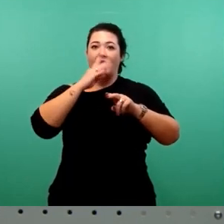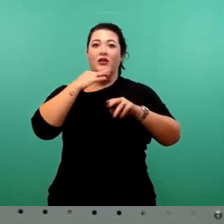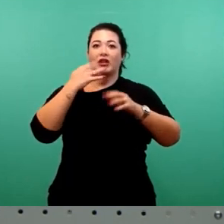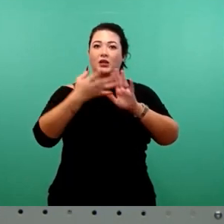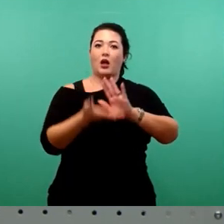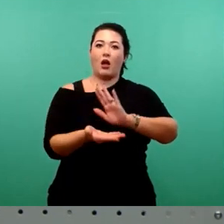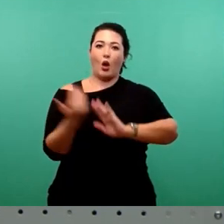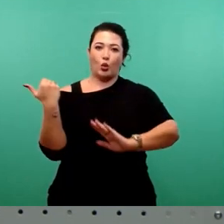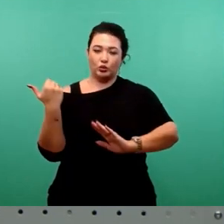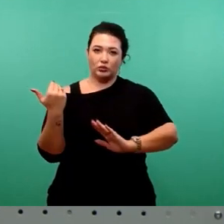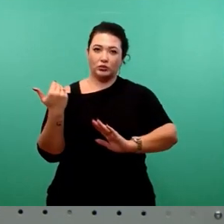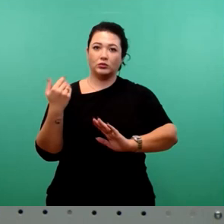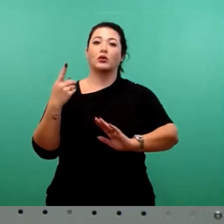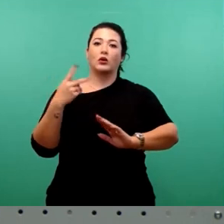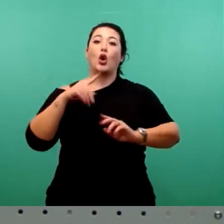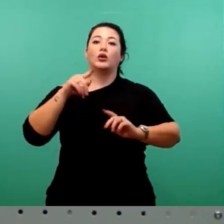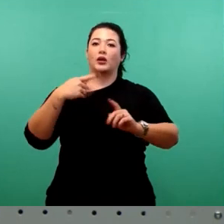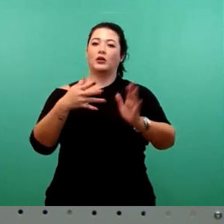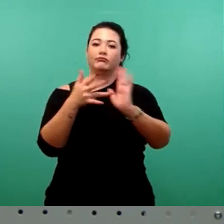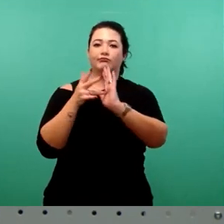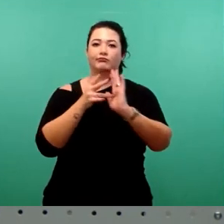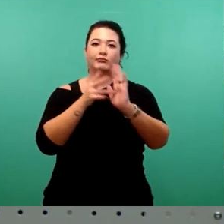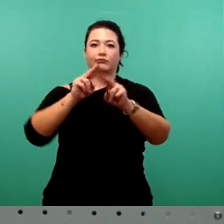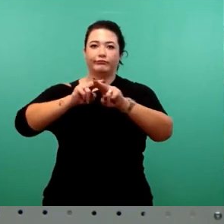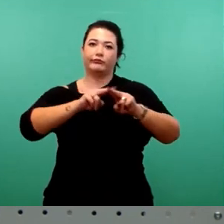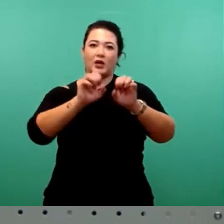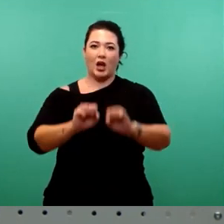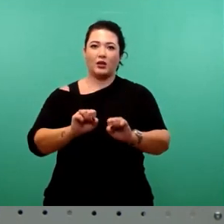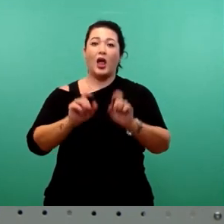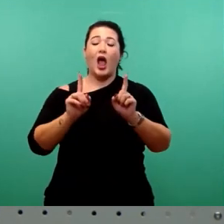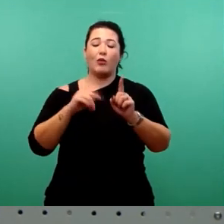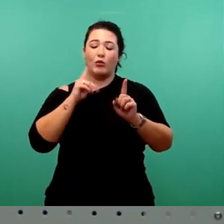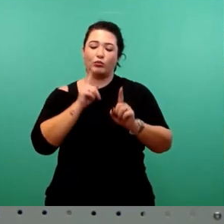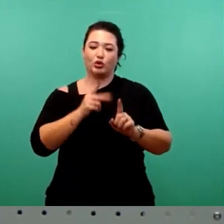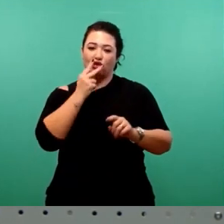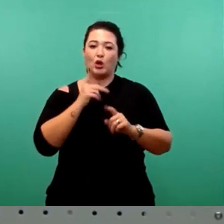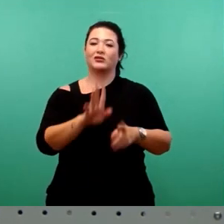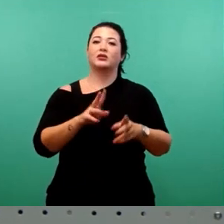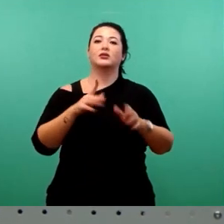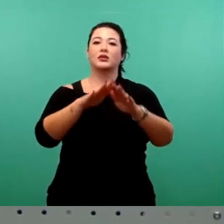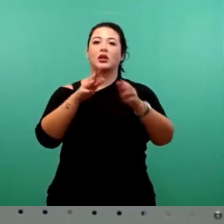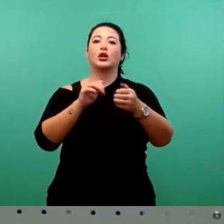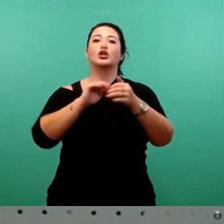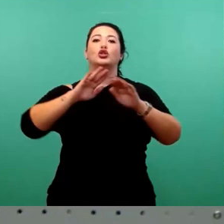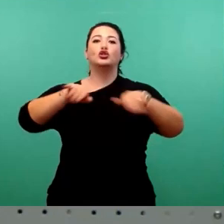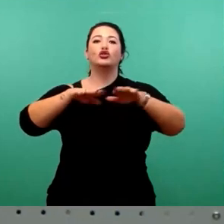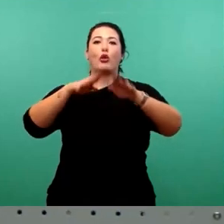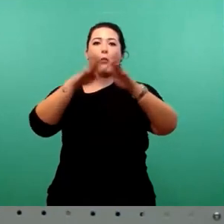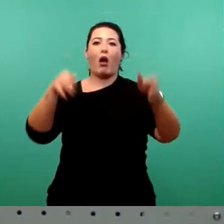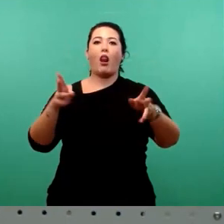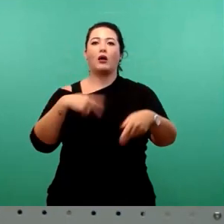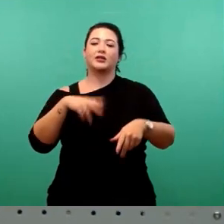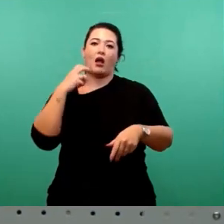abgelassenen Zustand statt. Aufgrund des Alters der Schwimmhalle ist natürlich damit zu rechnen, dass sich